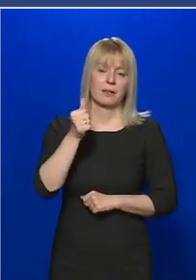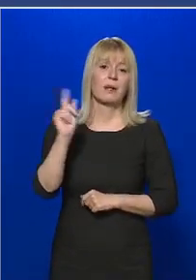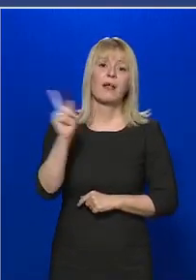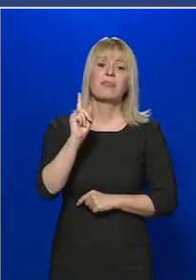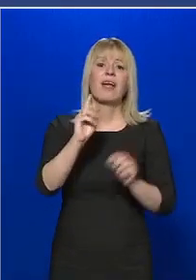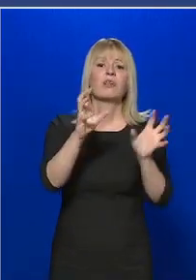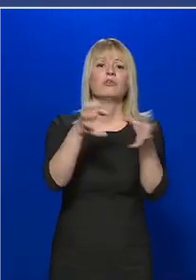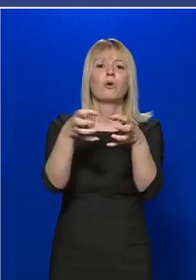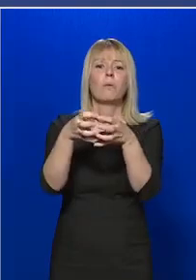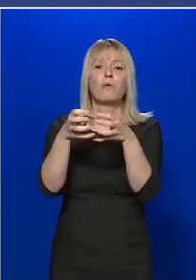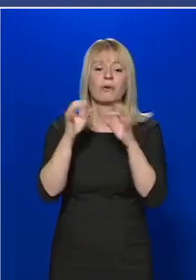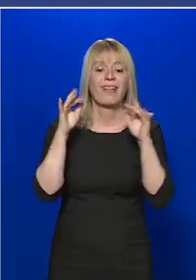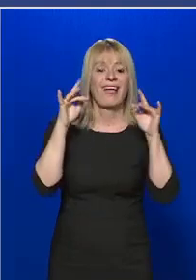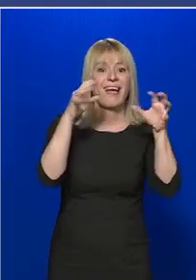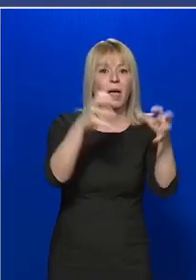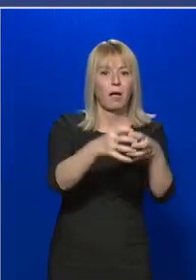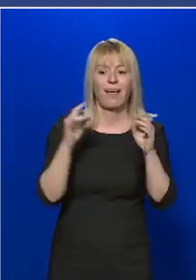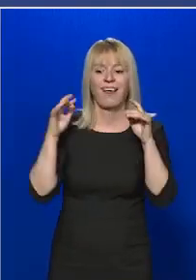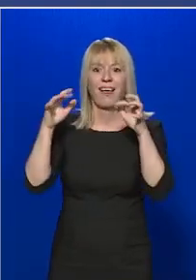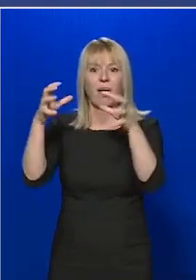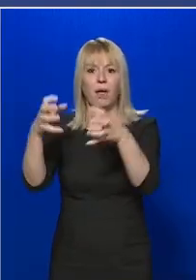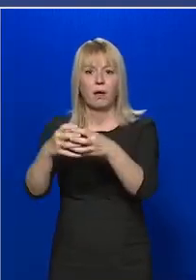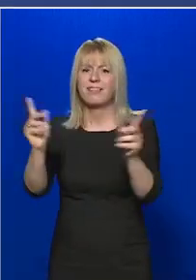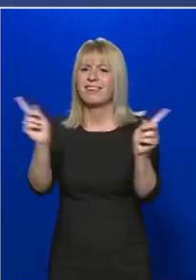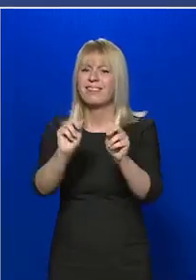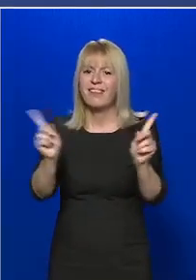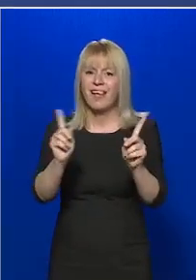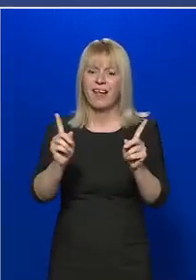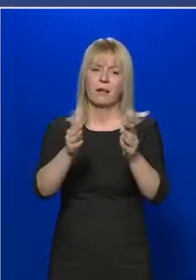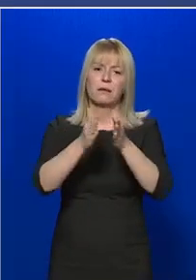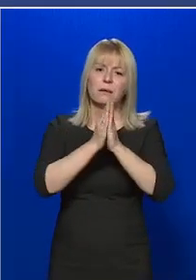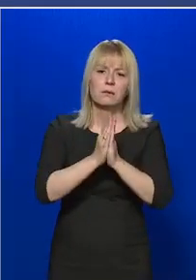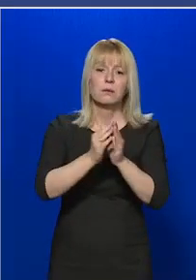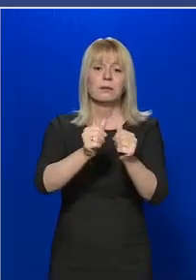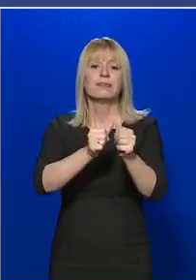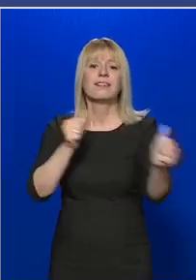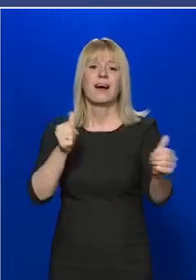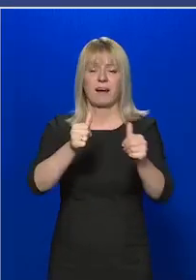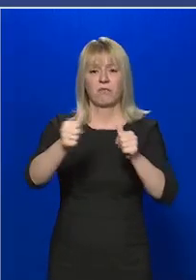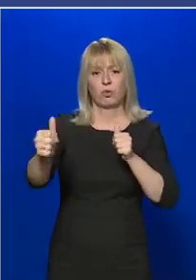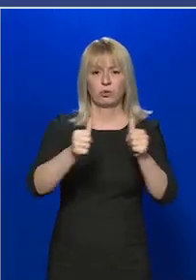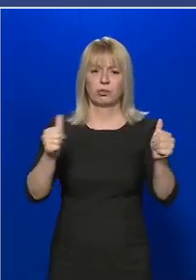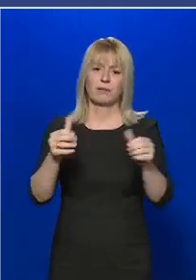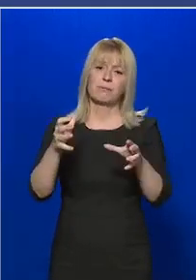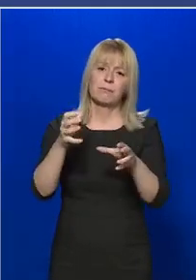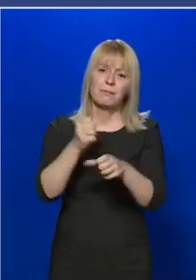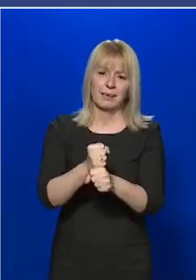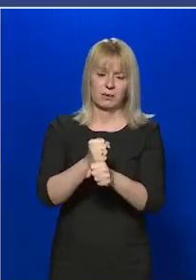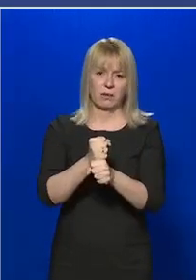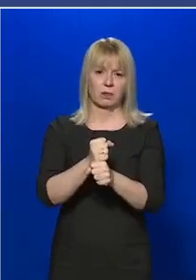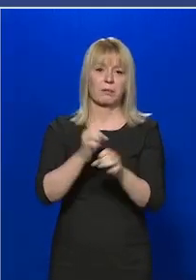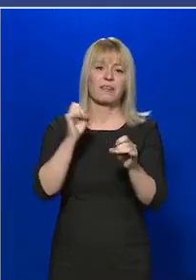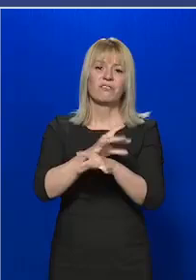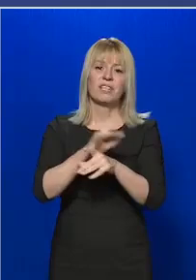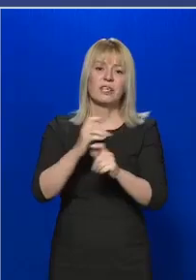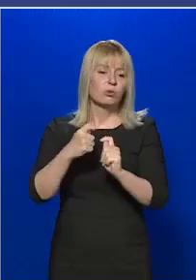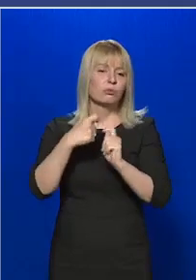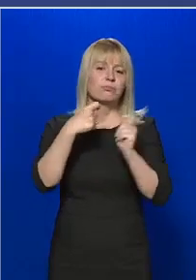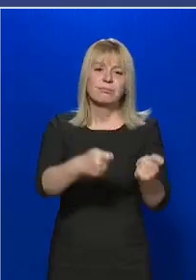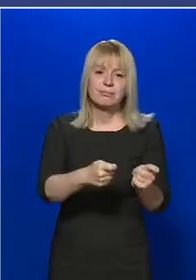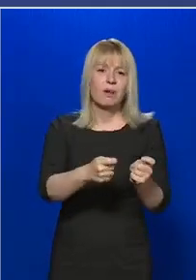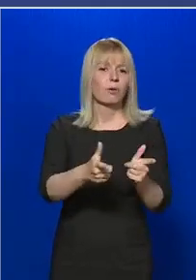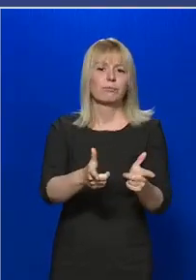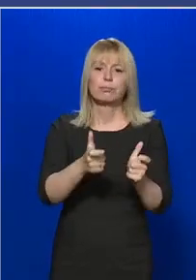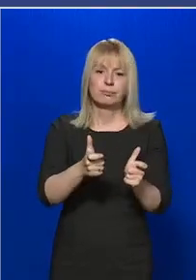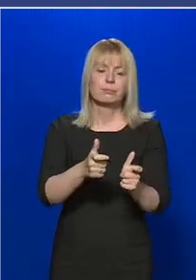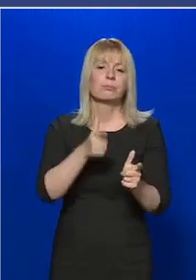csoportosuljanak az emberek. Tartsák azokat a távolságokat, amelyek a vírus átadhatóságát